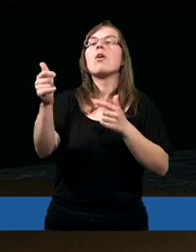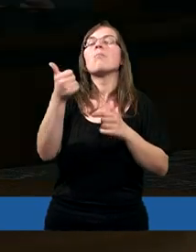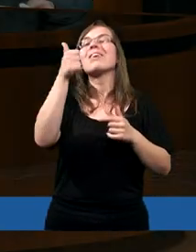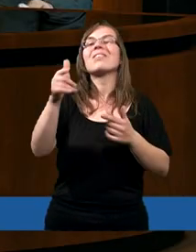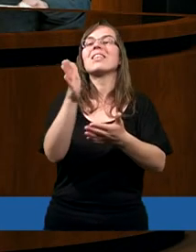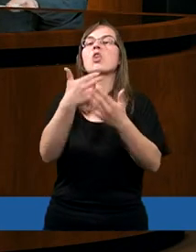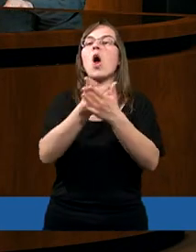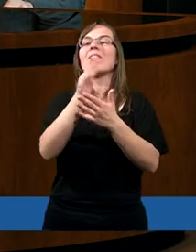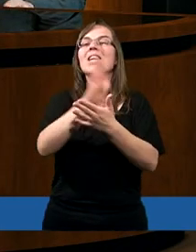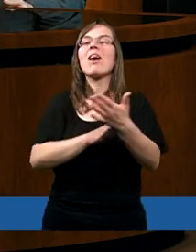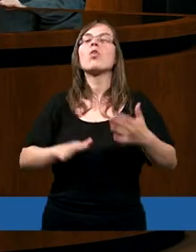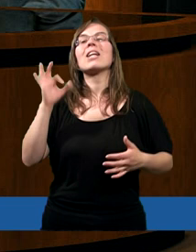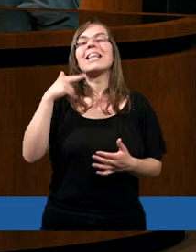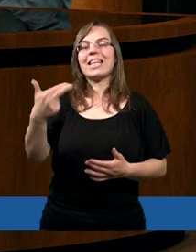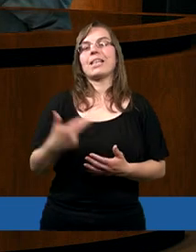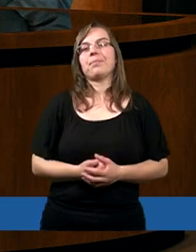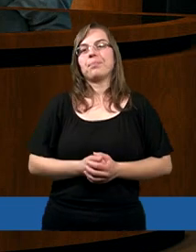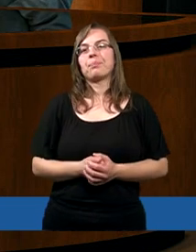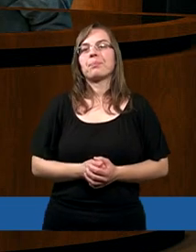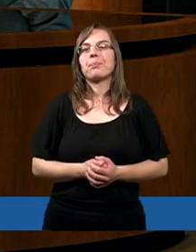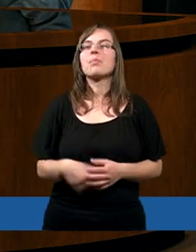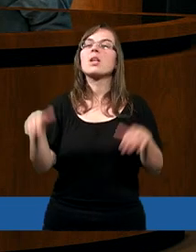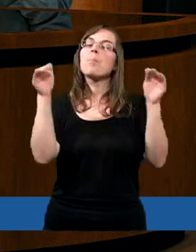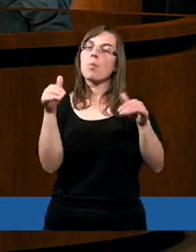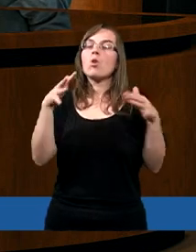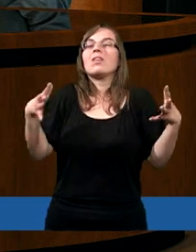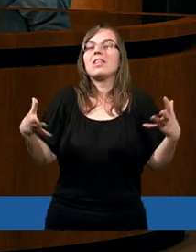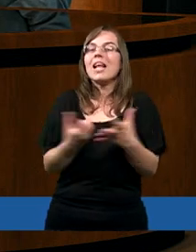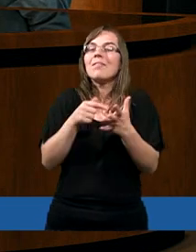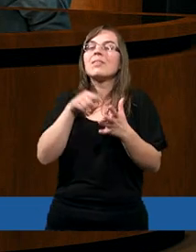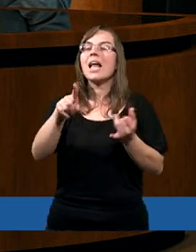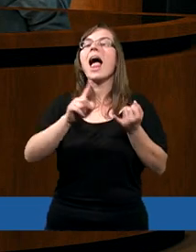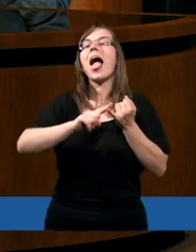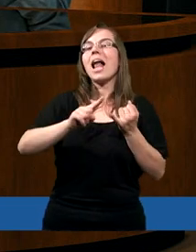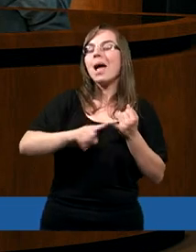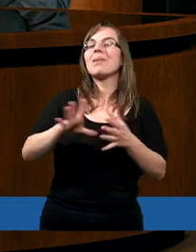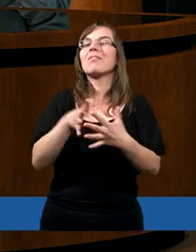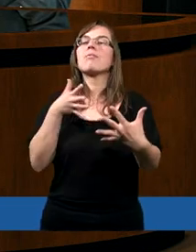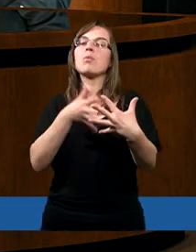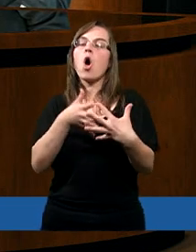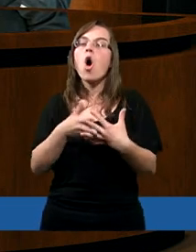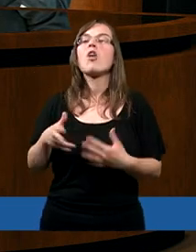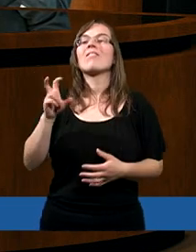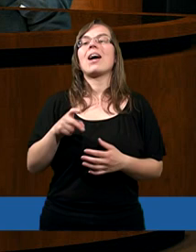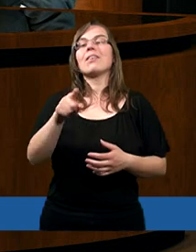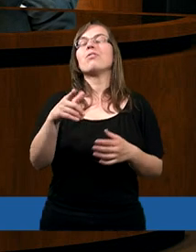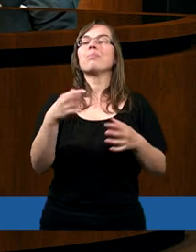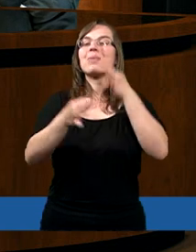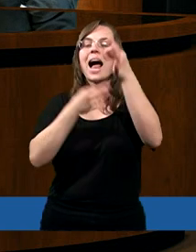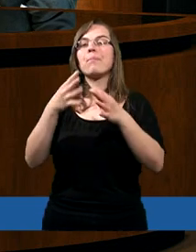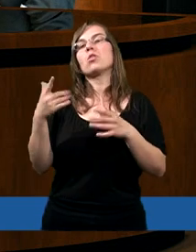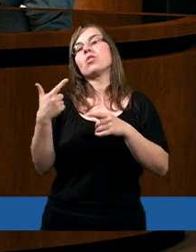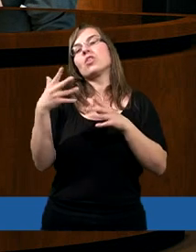Boży. Tak, dziękuję. zasadzie to po prostu też możemy znaleźć właśnie które elementy tego proroctwa w psalniu 22,